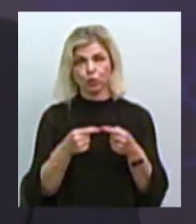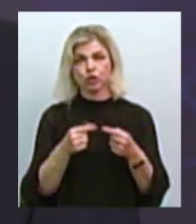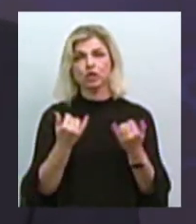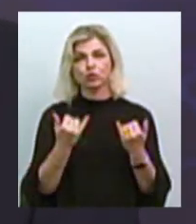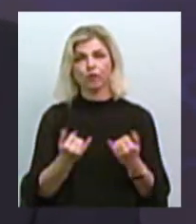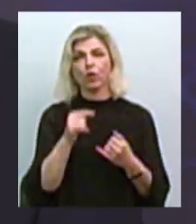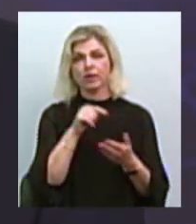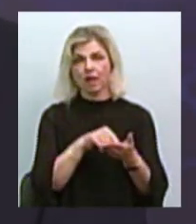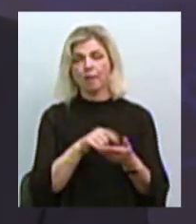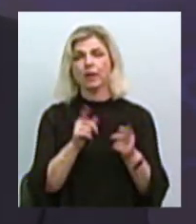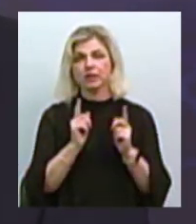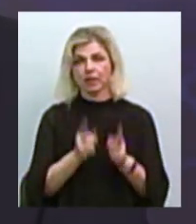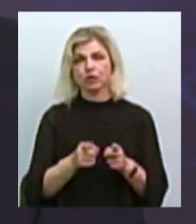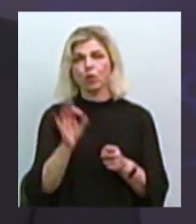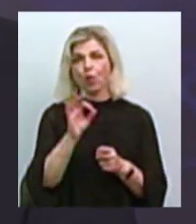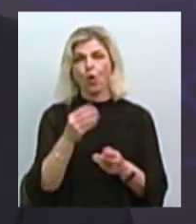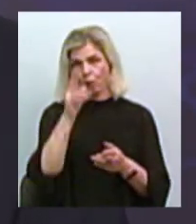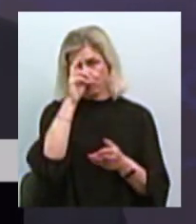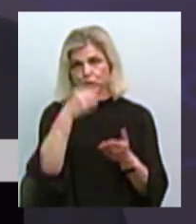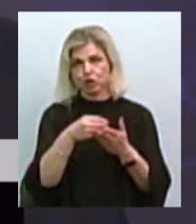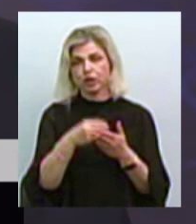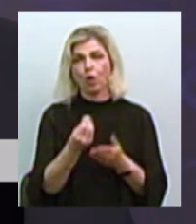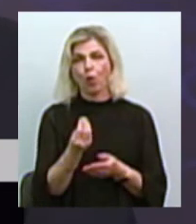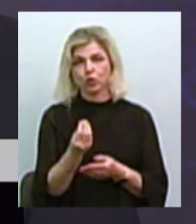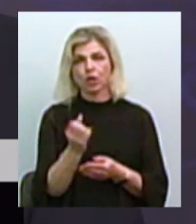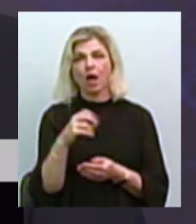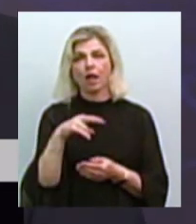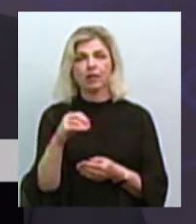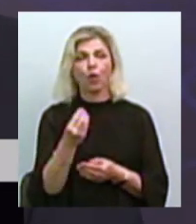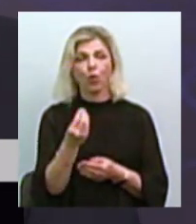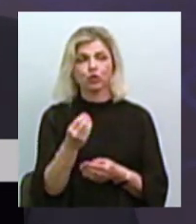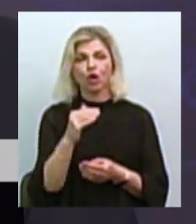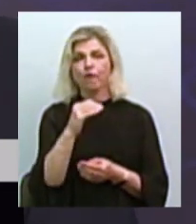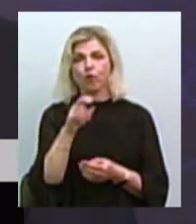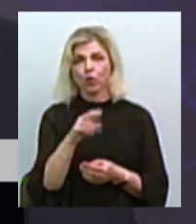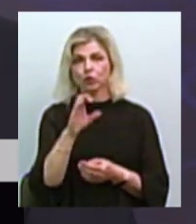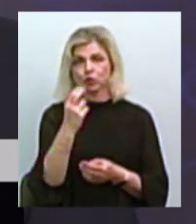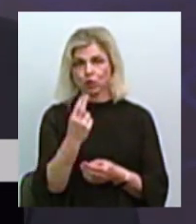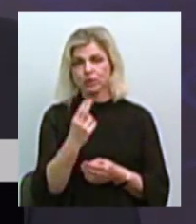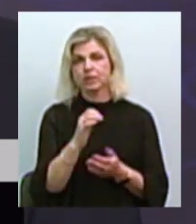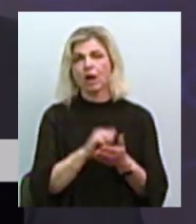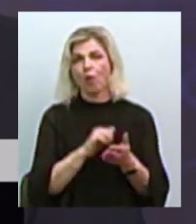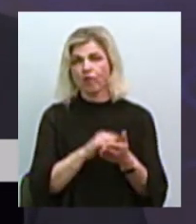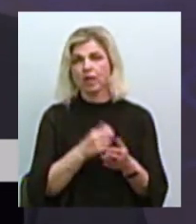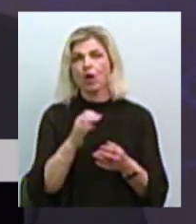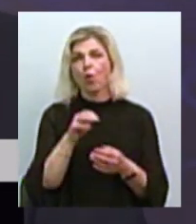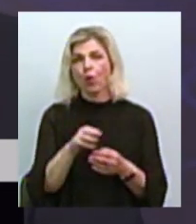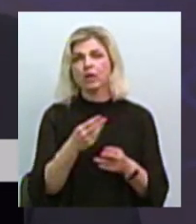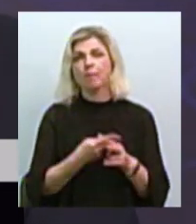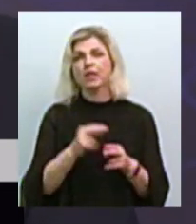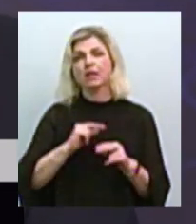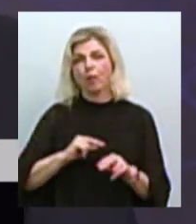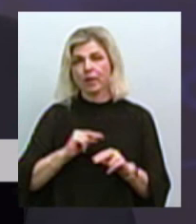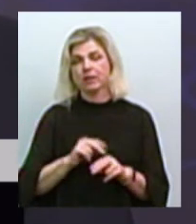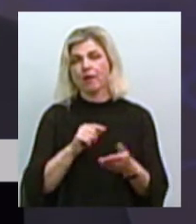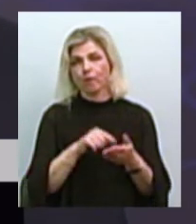дійсно йшлося про бюджетні кошти, але кошти Фонду соціального страхування від безробіття, вони